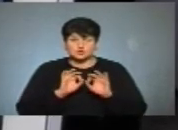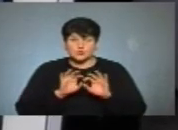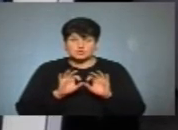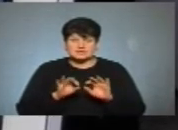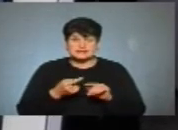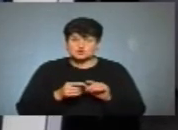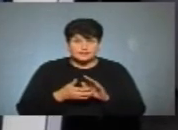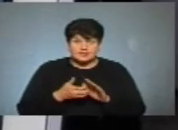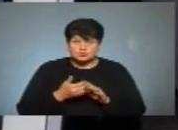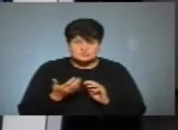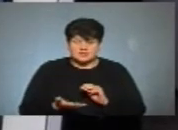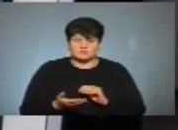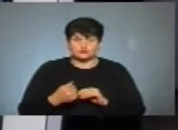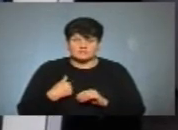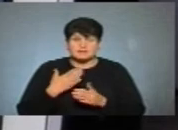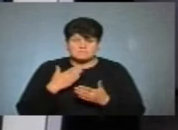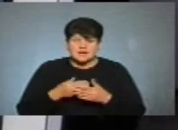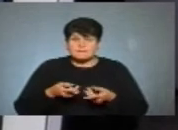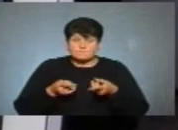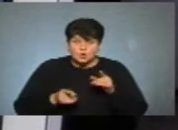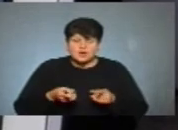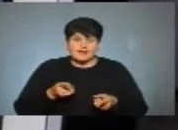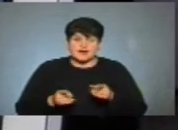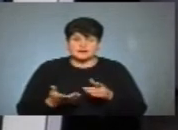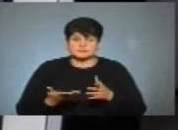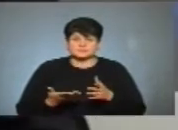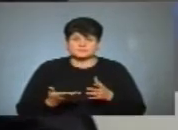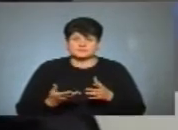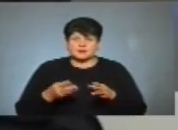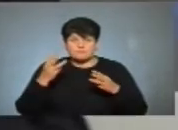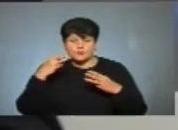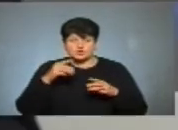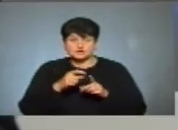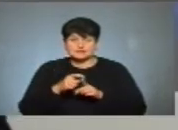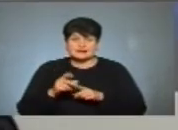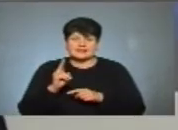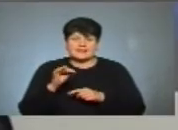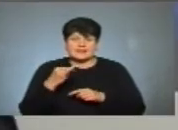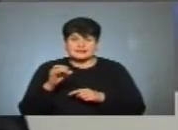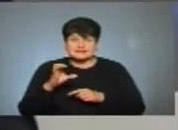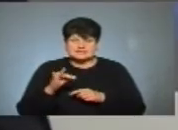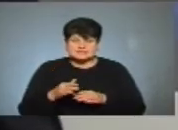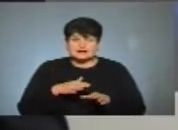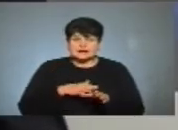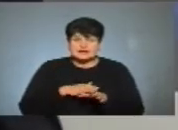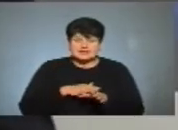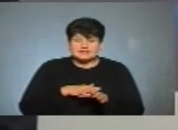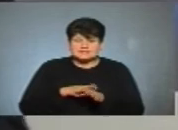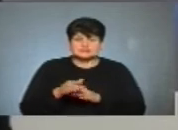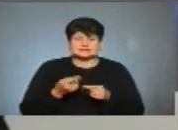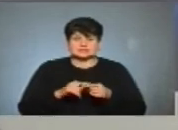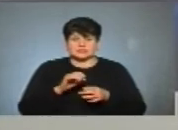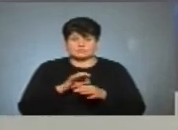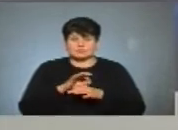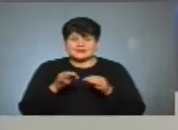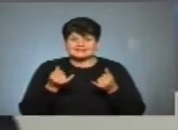недостатньо. Ми маємо реальні, як кажуть зараз модне слово, реальні кейси реалізації таких проєктів. Треба